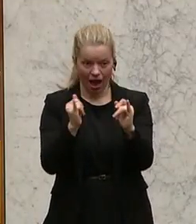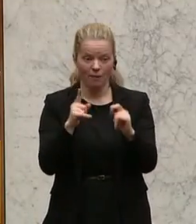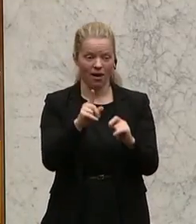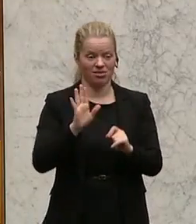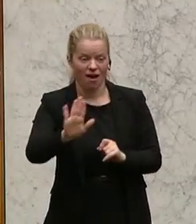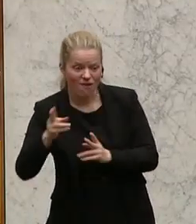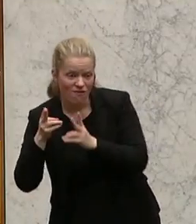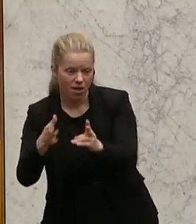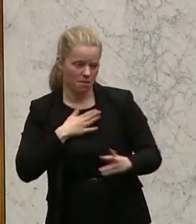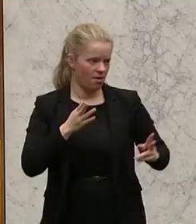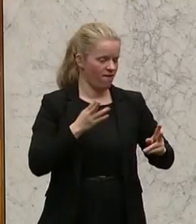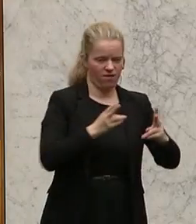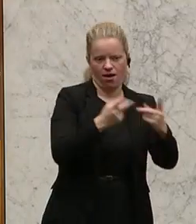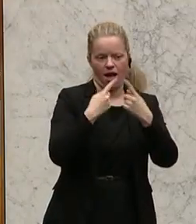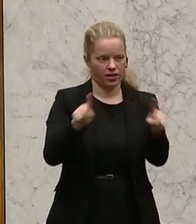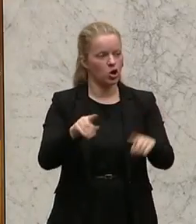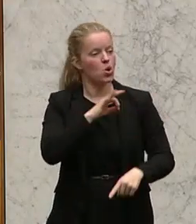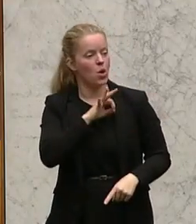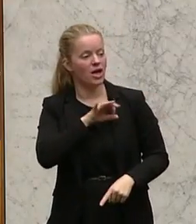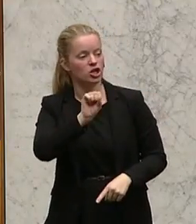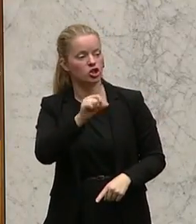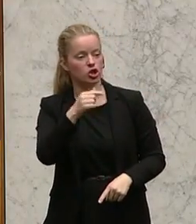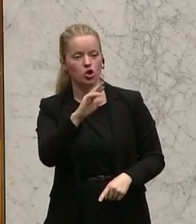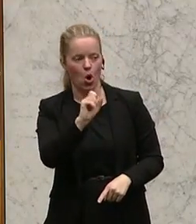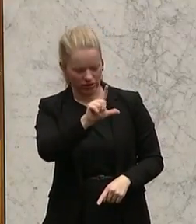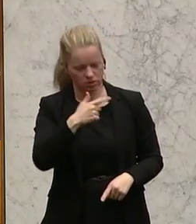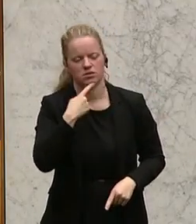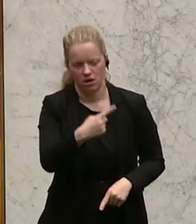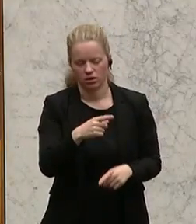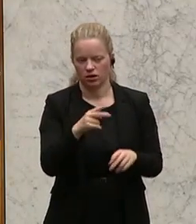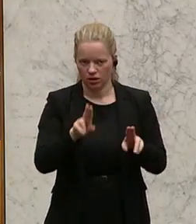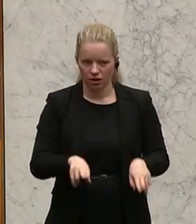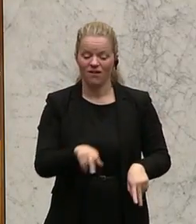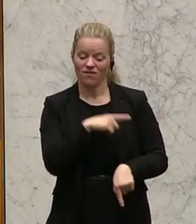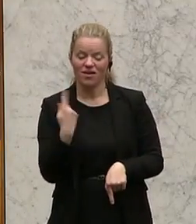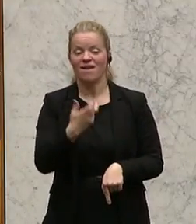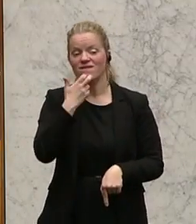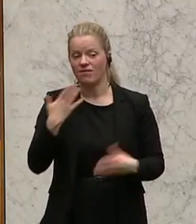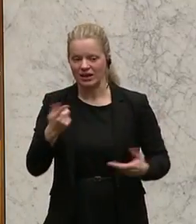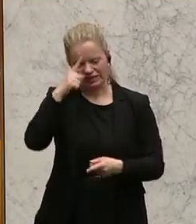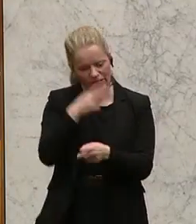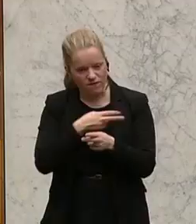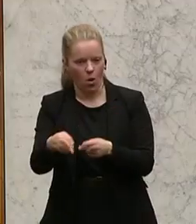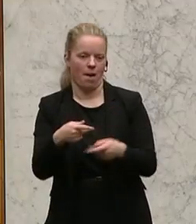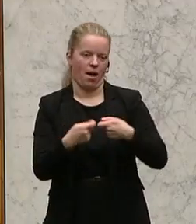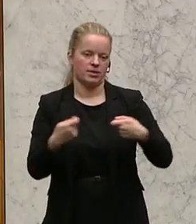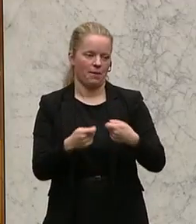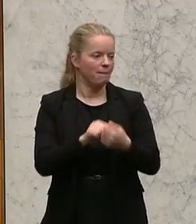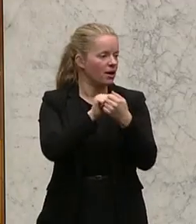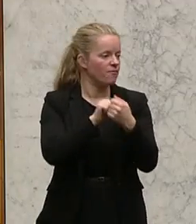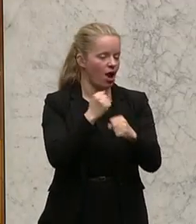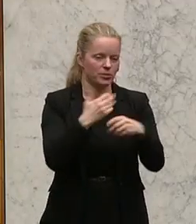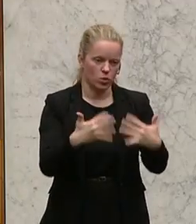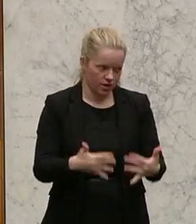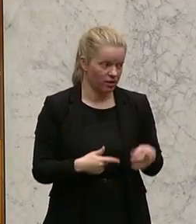sind andere, die wir geben. Hat auch Kollege Strolz angesprochen. Wir wollen sinnvolle Maßnahmen in Bekämpfung der Arbeitslosigkeit. Der Minister